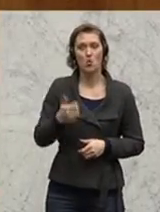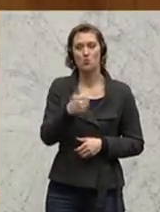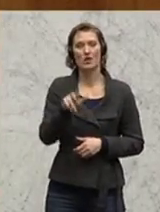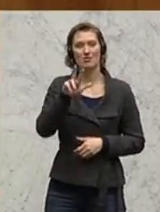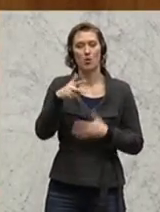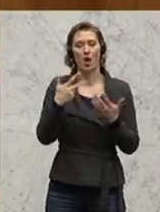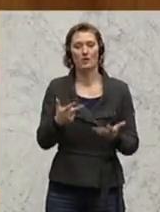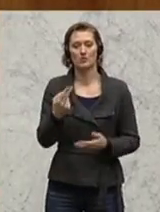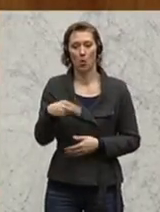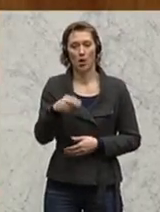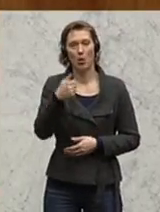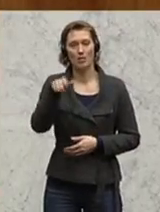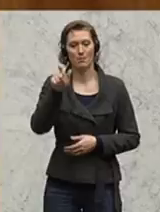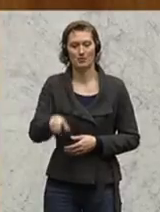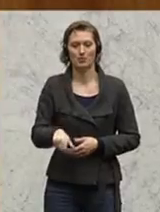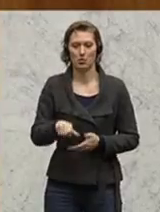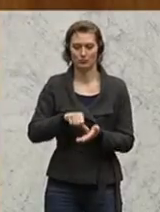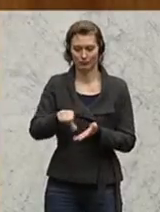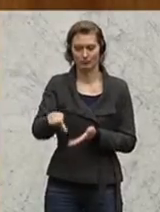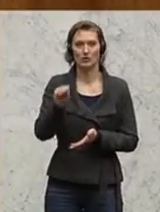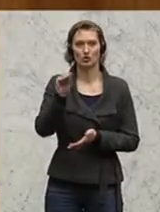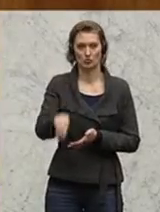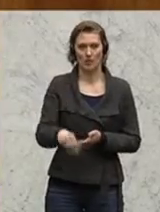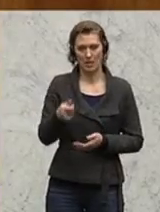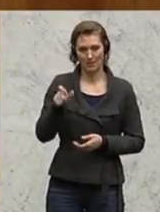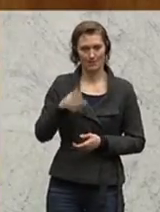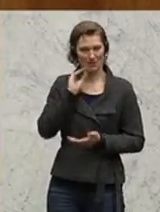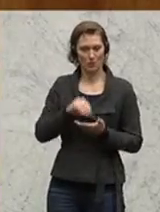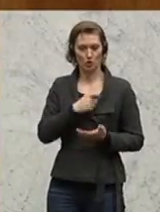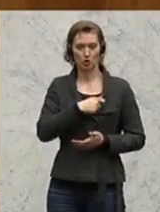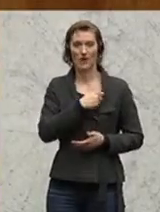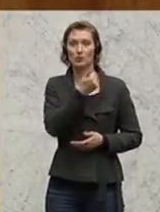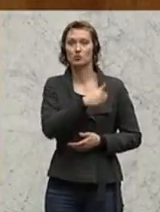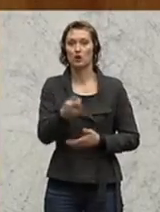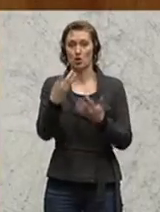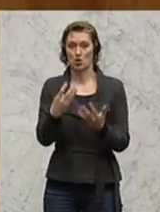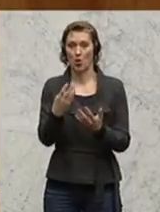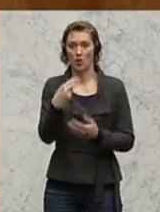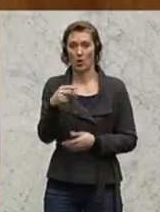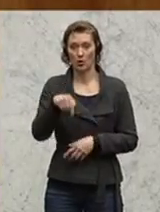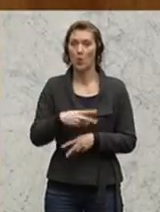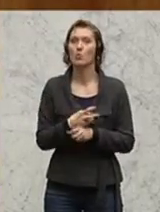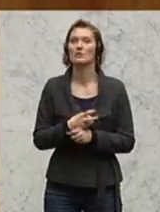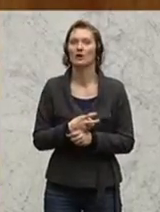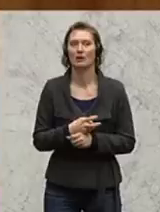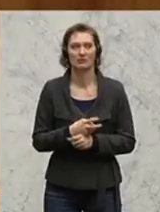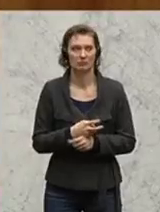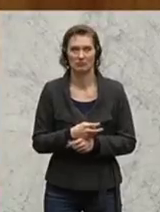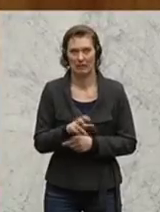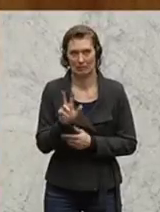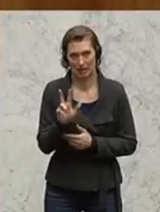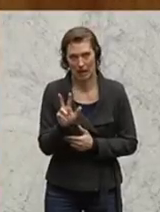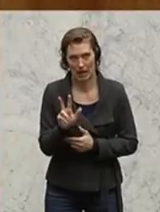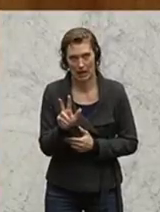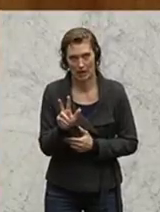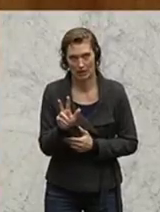183 Euro pro Person und Einwohner gespendet, in der Schweiz 109 Euro und in Österreich ganze 3